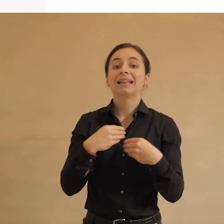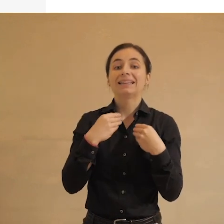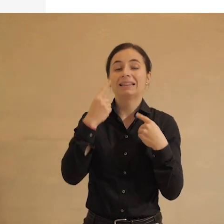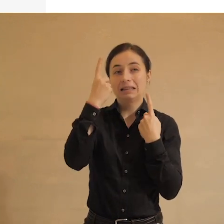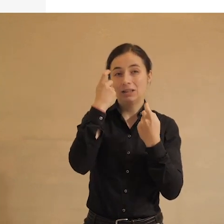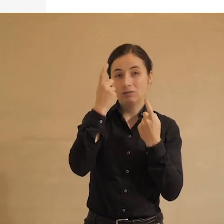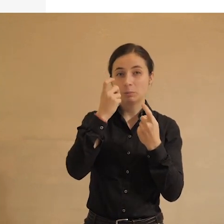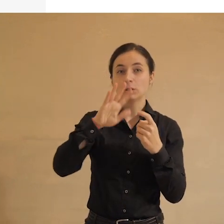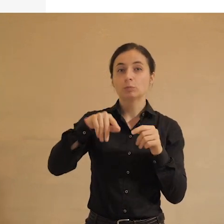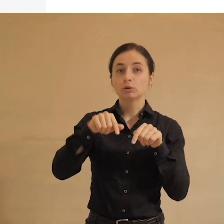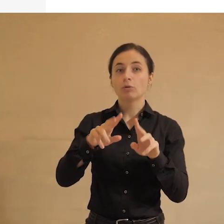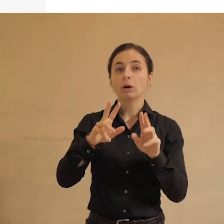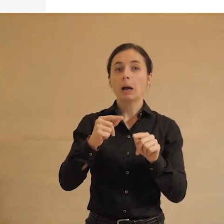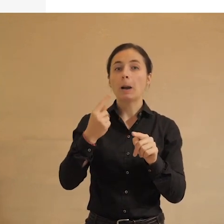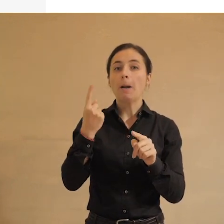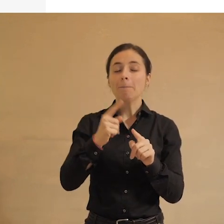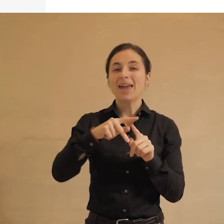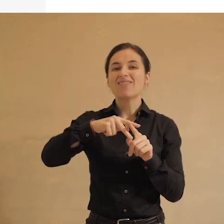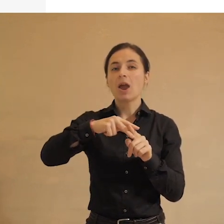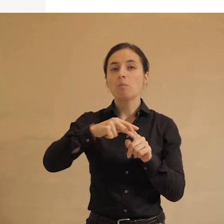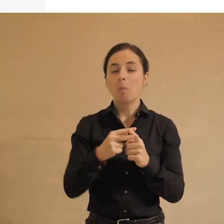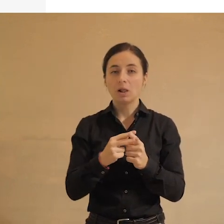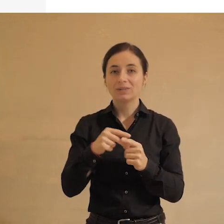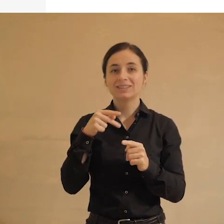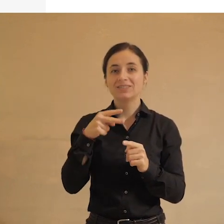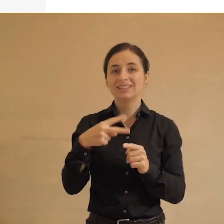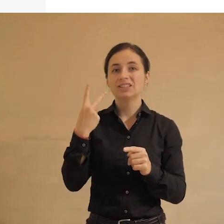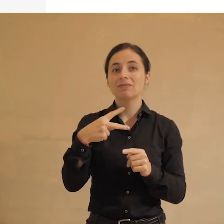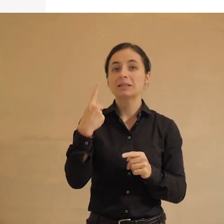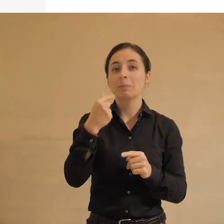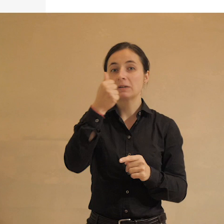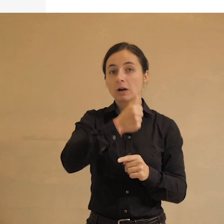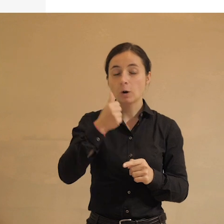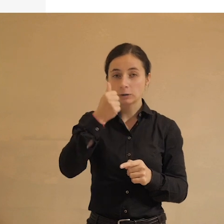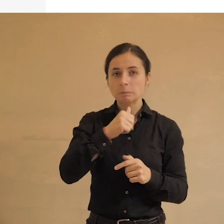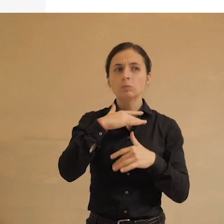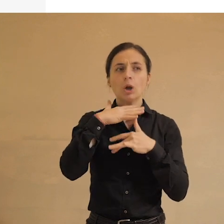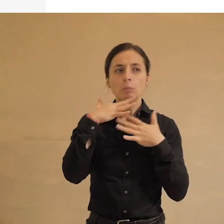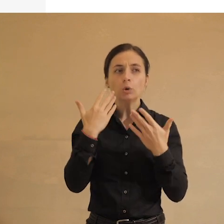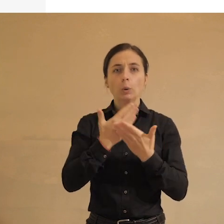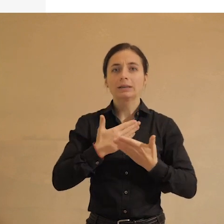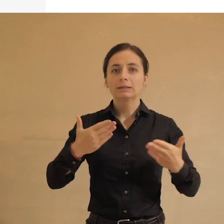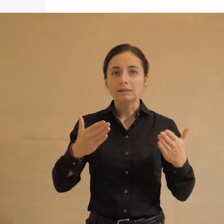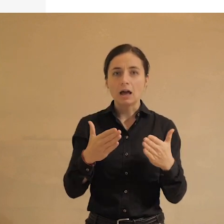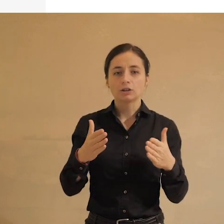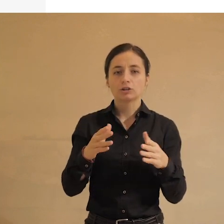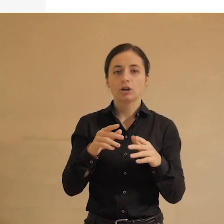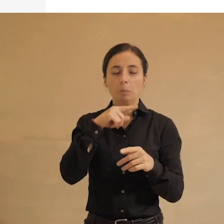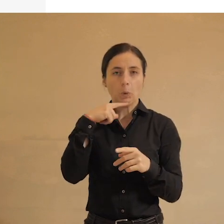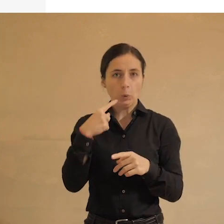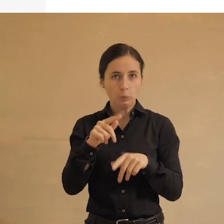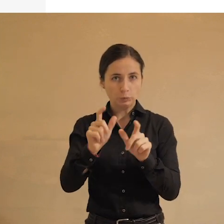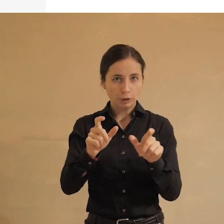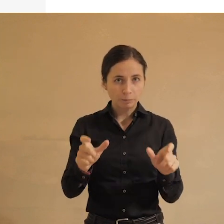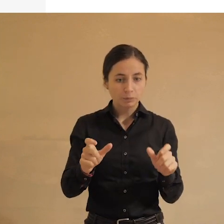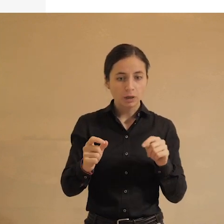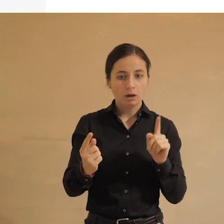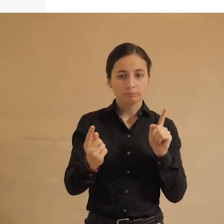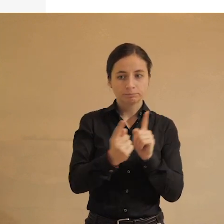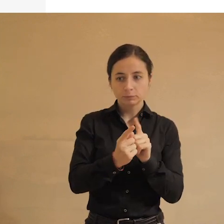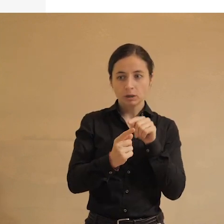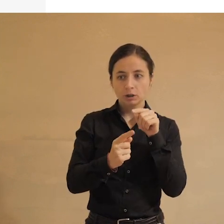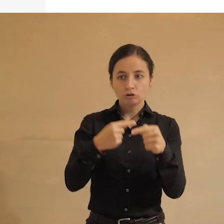как в первой половине, скажем так, 2021 года довольно многие наши с вами сограждане столкнулись с тем, что их